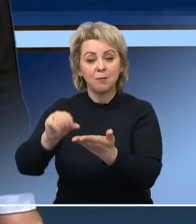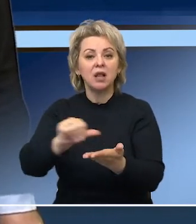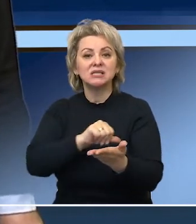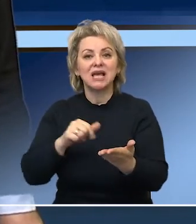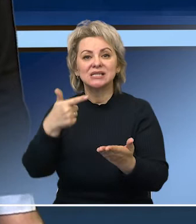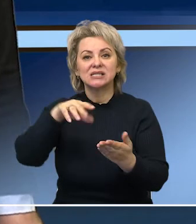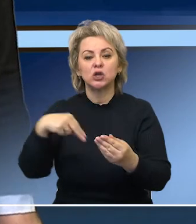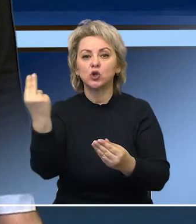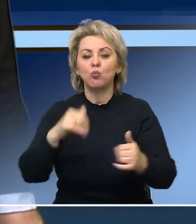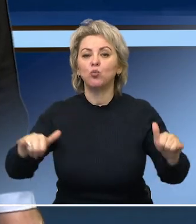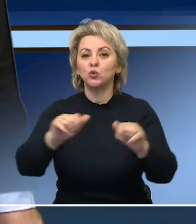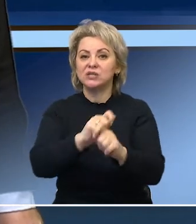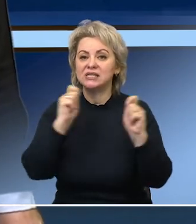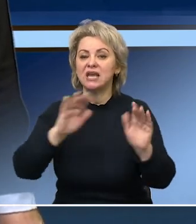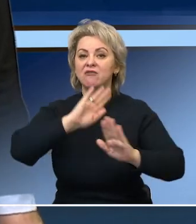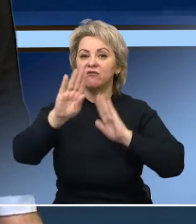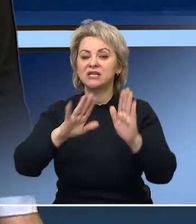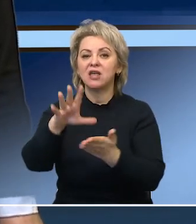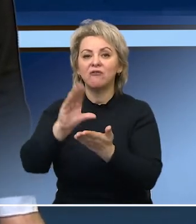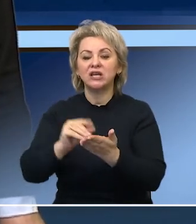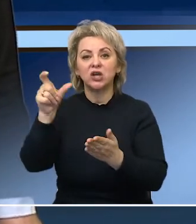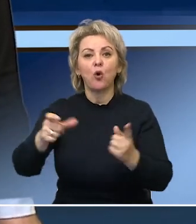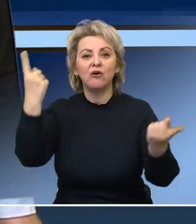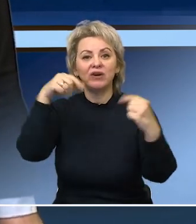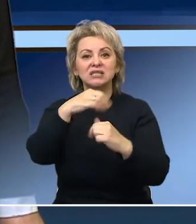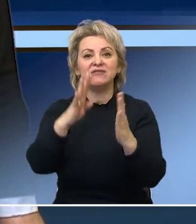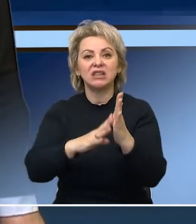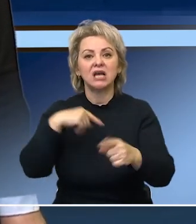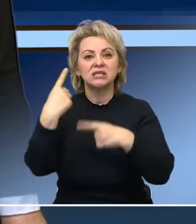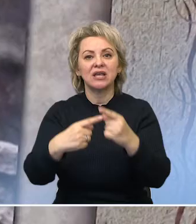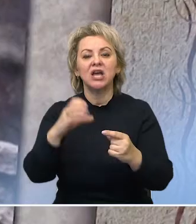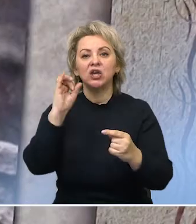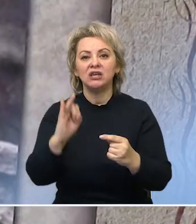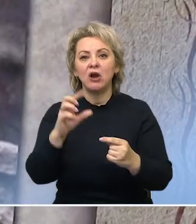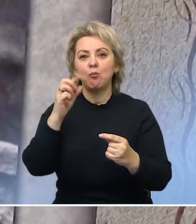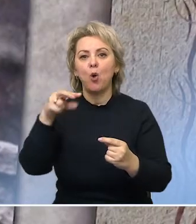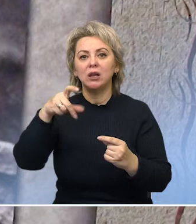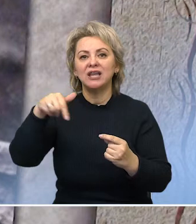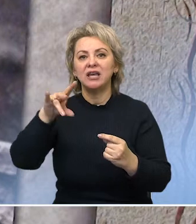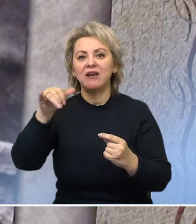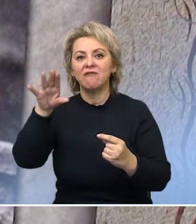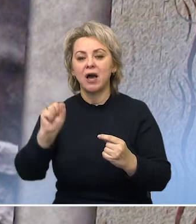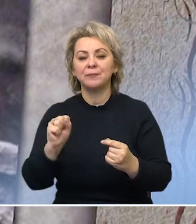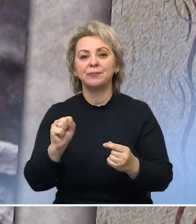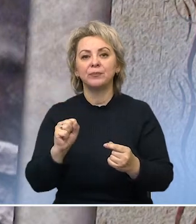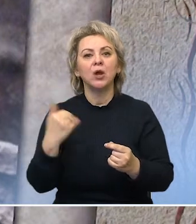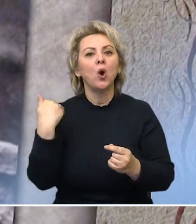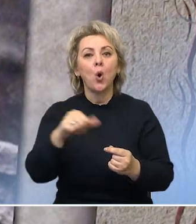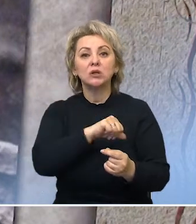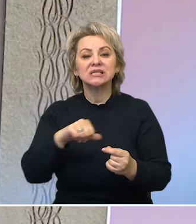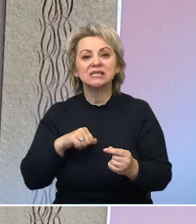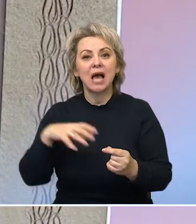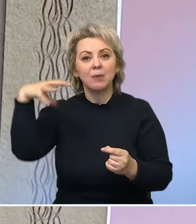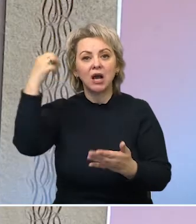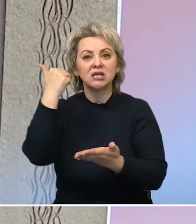музее открылась выставка фотографа-изобретателя 19 века Ивана Болдырева. Он сам из казаков станицы Терновской.